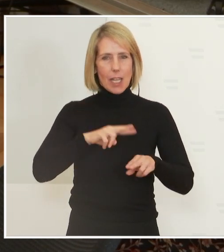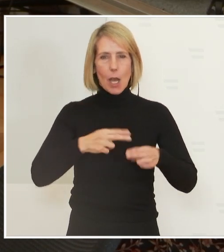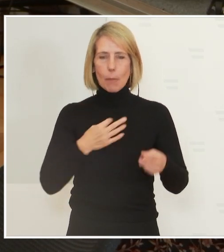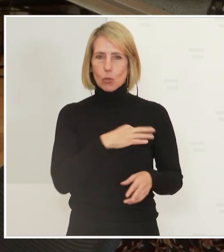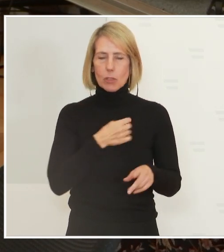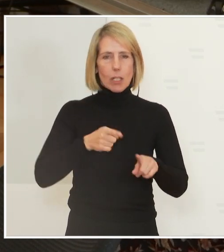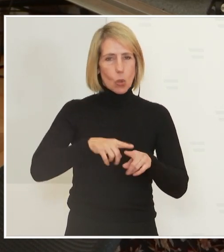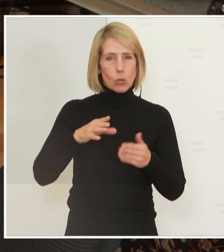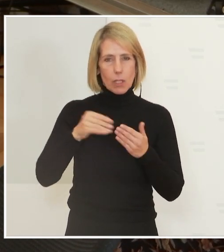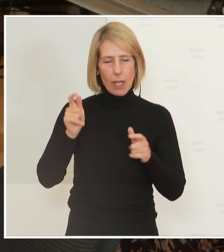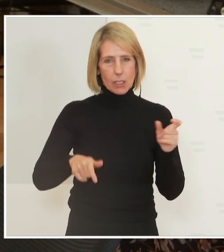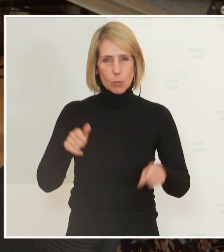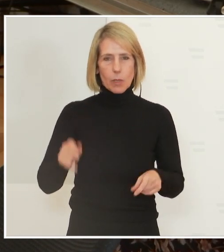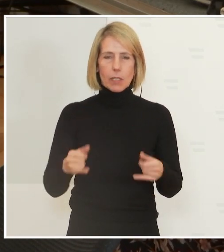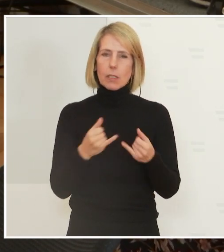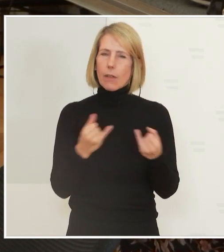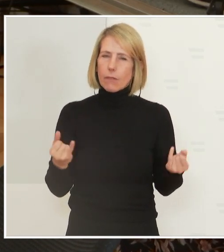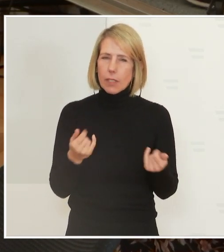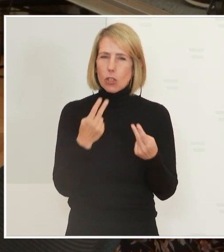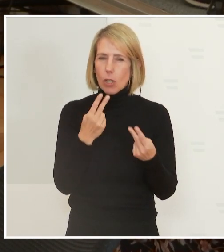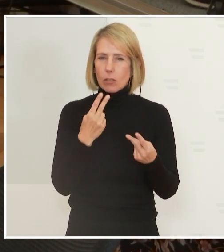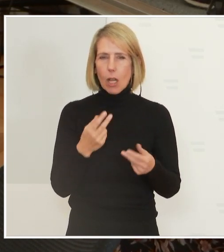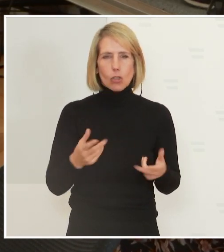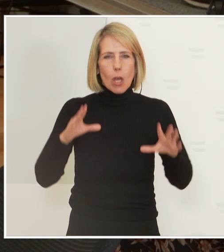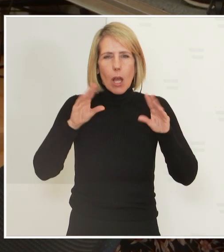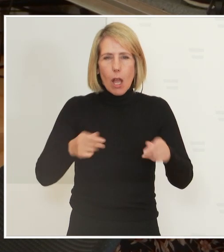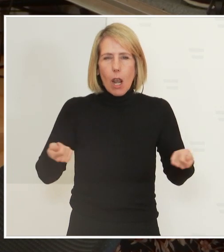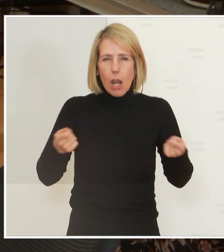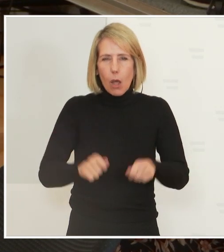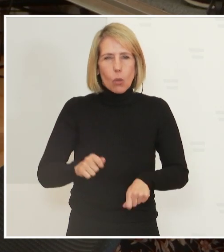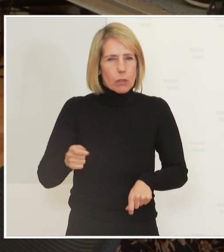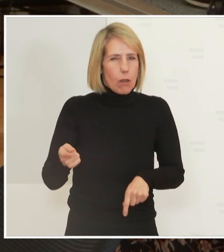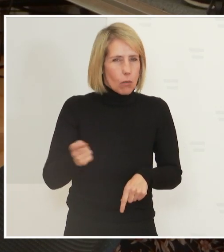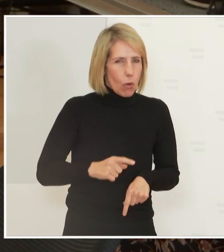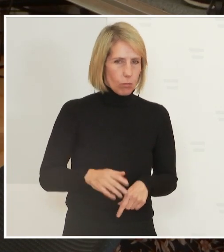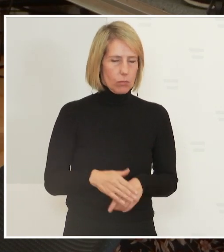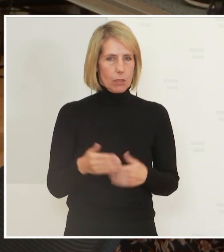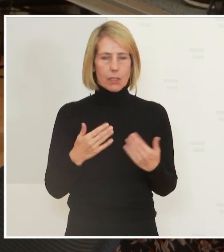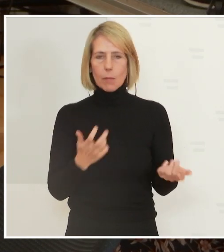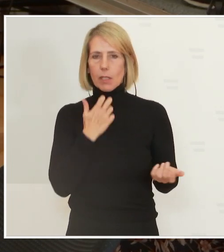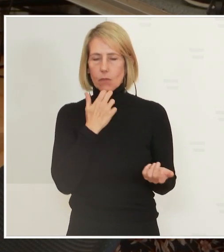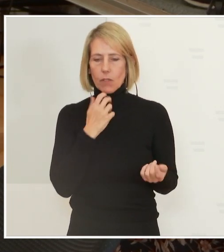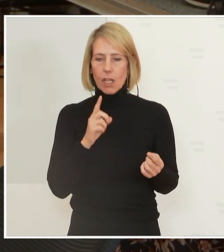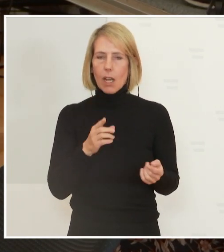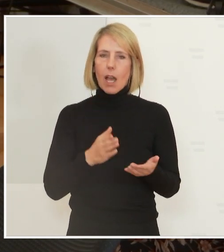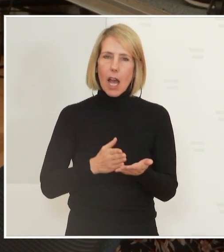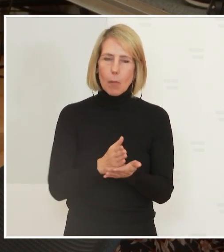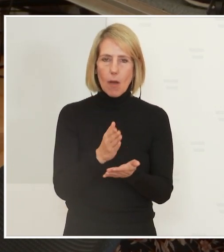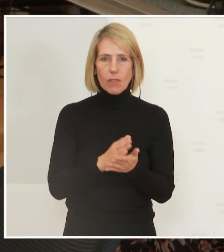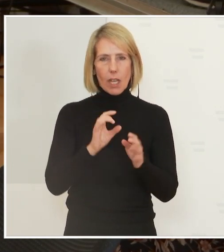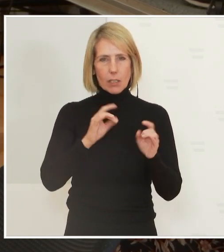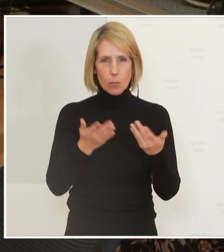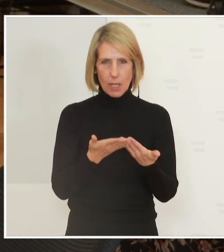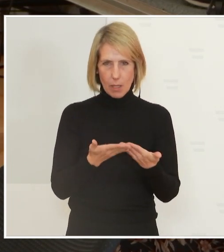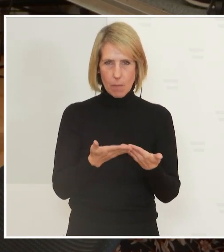Wie ist das Szenario, dass doch ein Lockdown kommt, auch wenn ihn niemand will, aber im Laufe dieser Pandemie, wenn Sie sich erinnern, vor einem Jahr